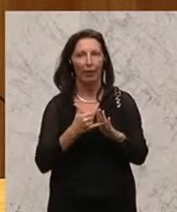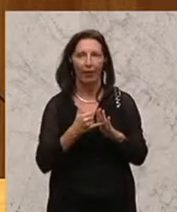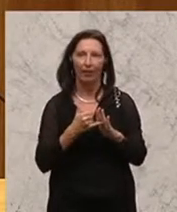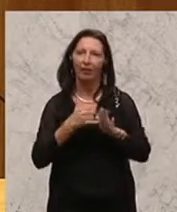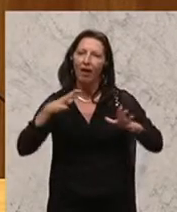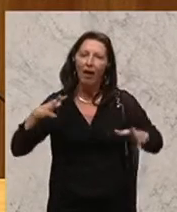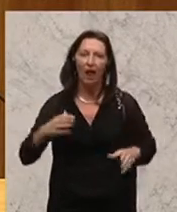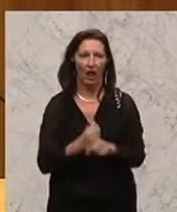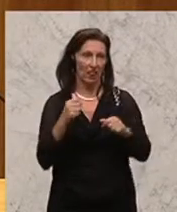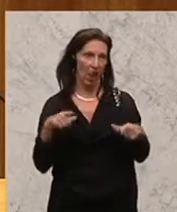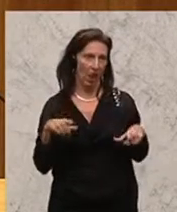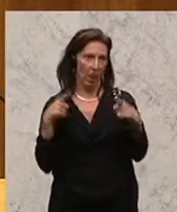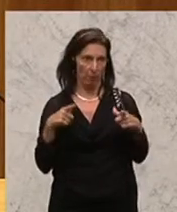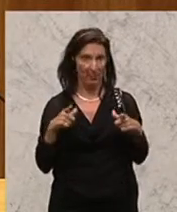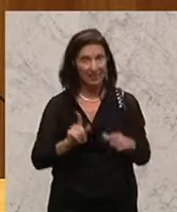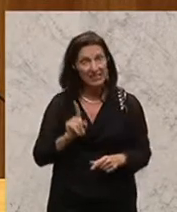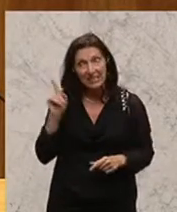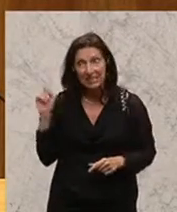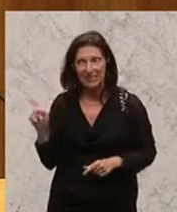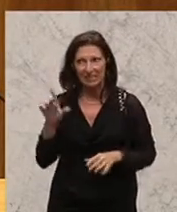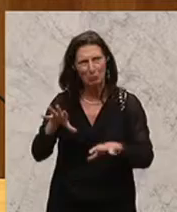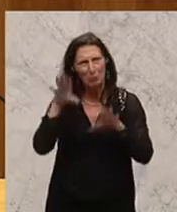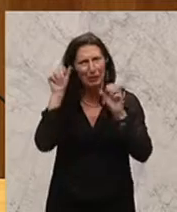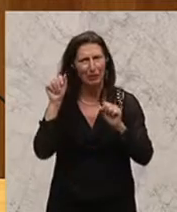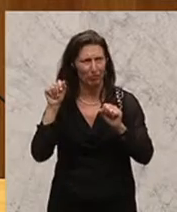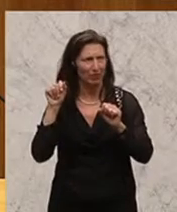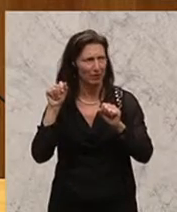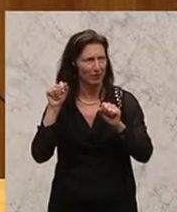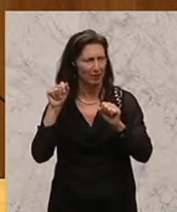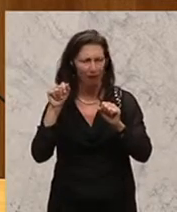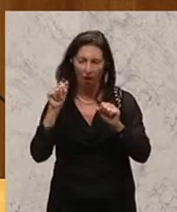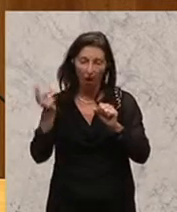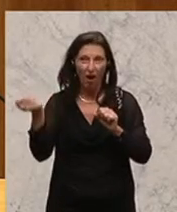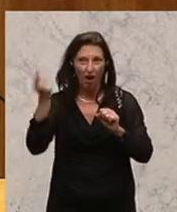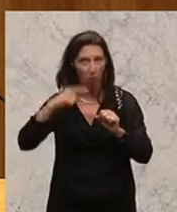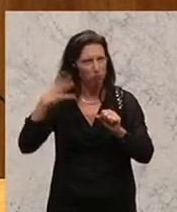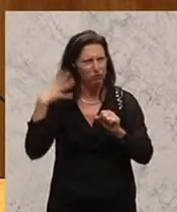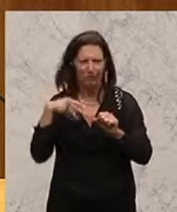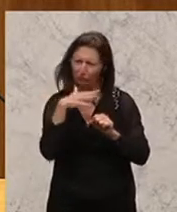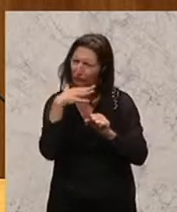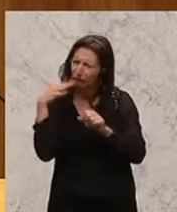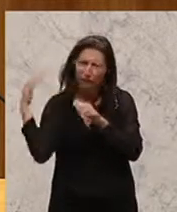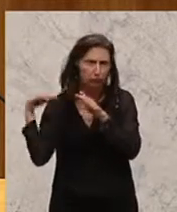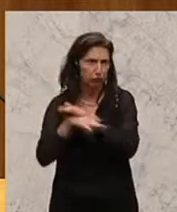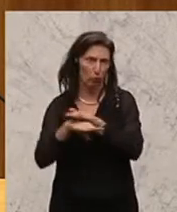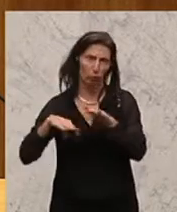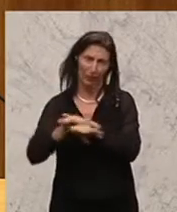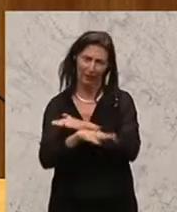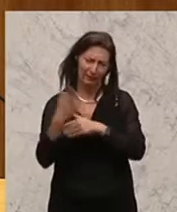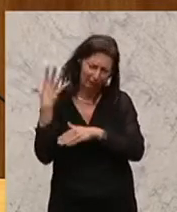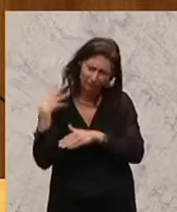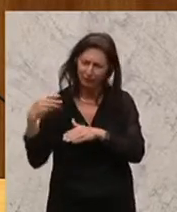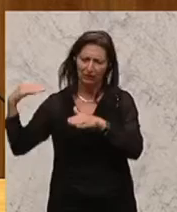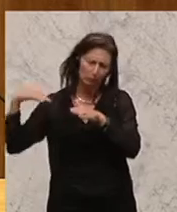weil sie erkannt hat, dass wir bei einer neuen Flüchtlingswelle stehen. Einer Flüchtlingswelle,